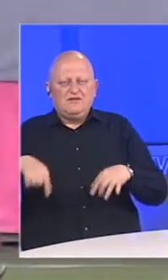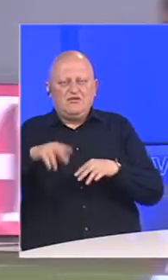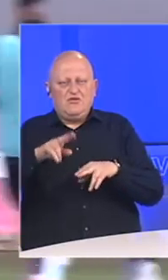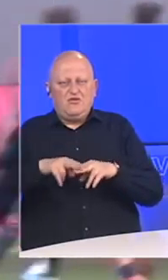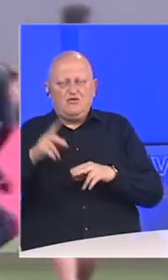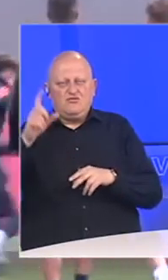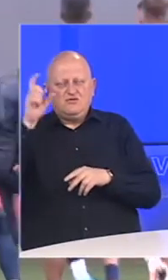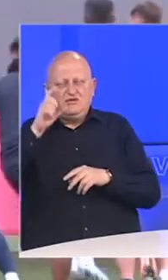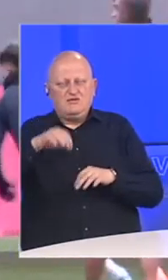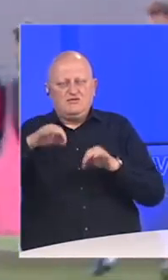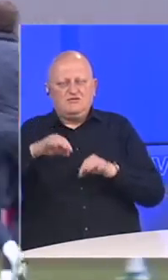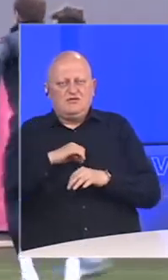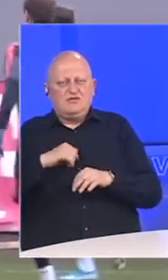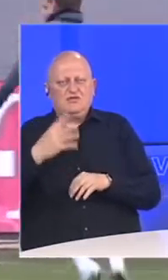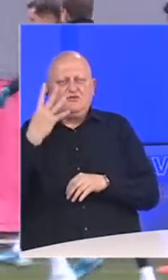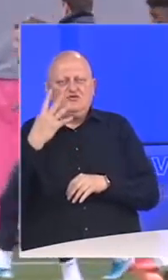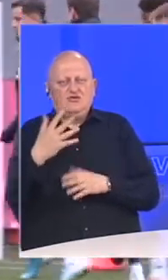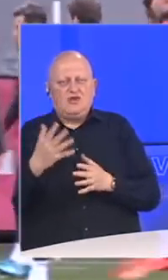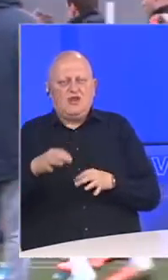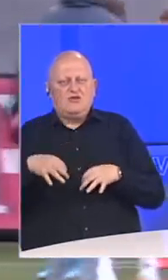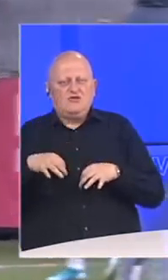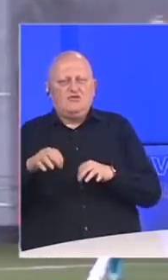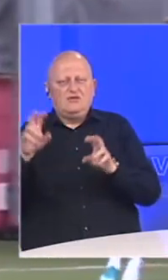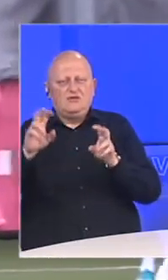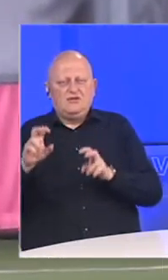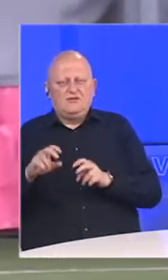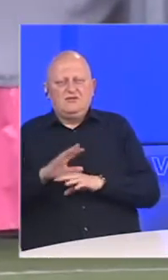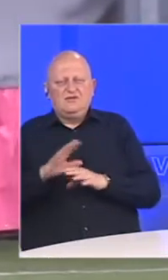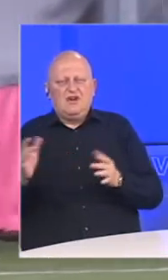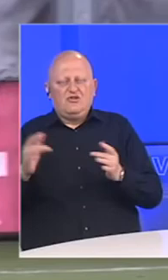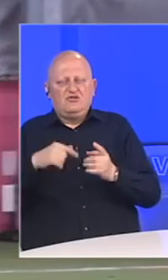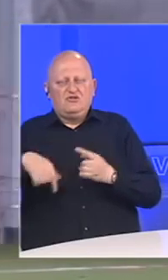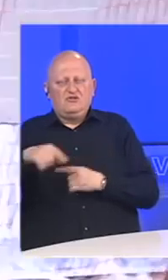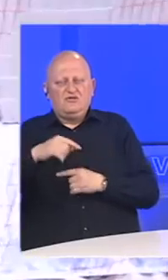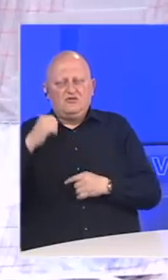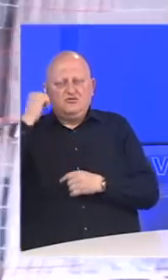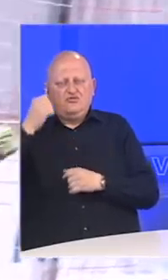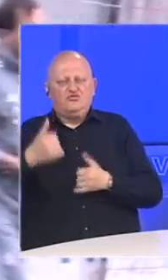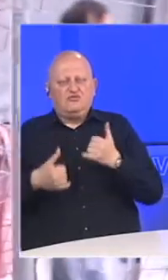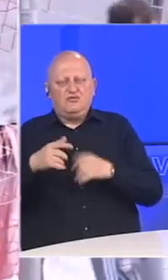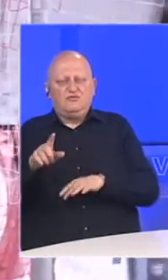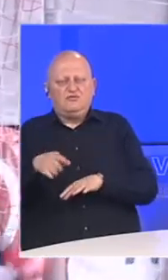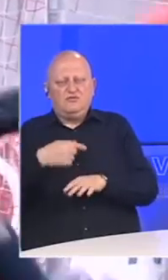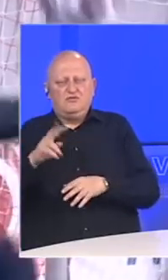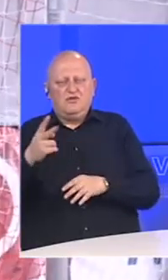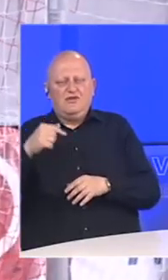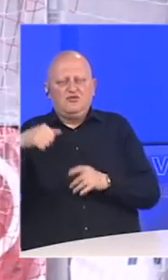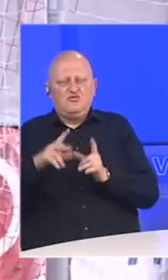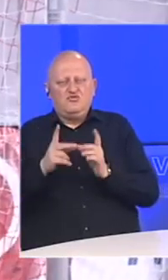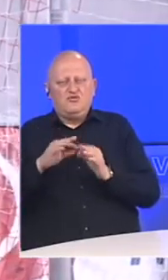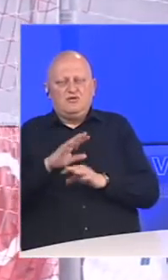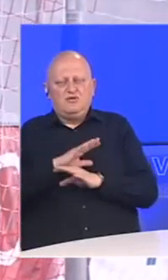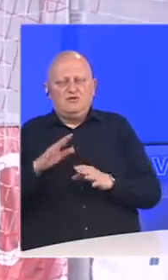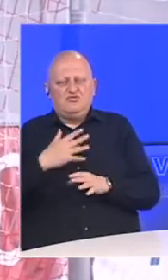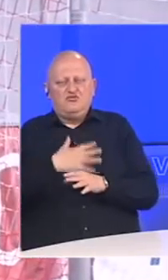preostalo, u Srbiji će se odigrati samo 4 kako bi se kompletirao sistem svako sa svakim. Tursko prvenstvo se također nastavljiti 12. juna, a